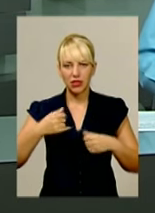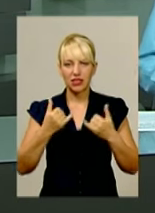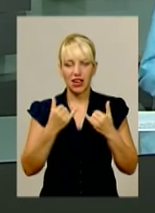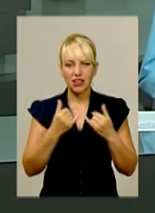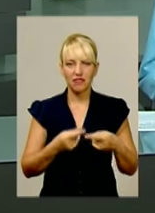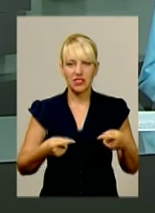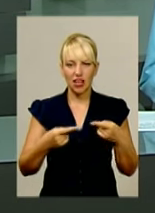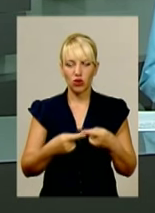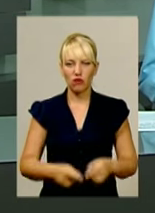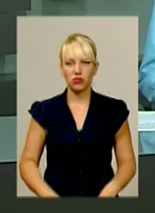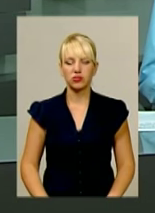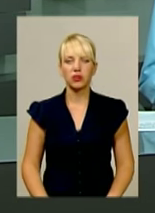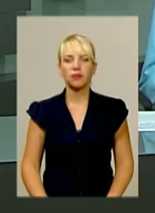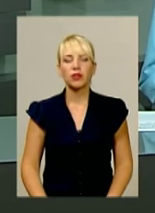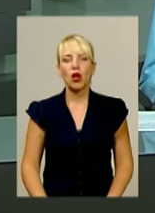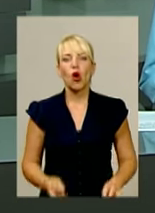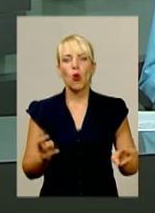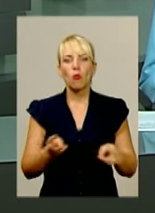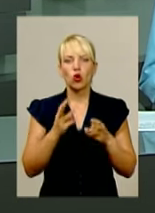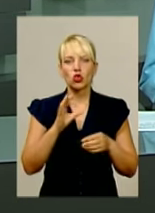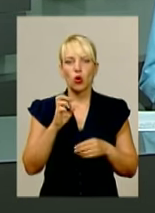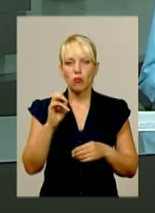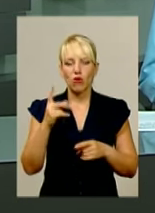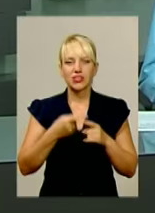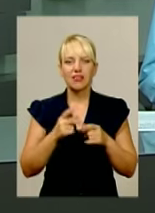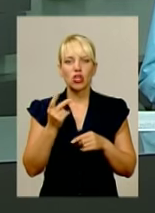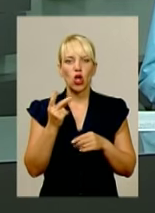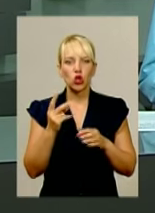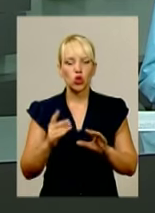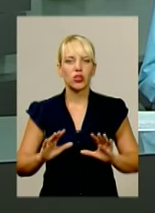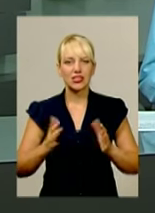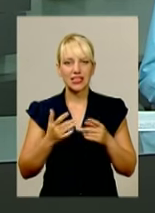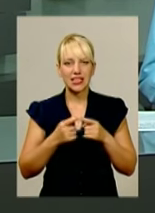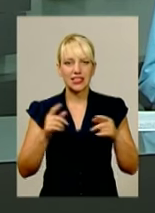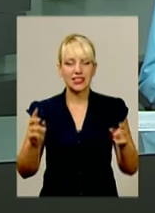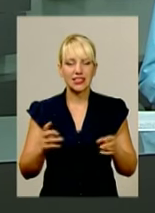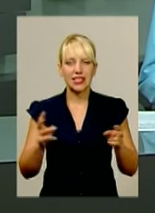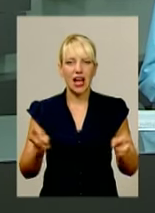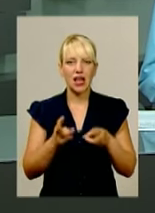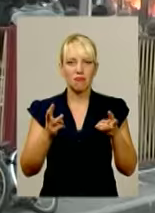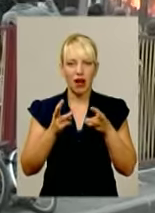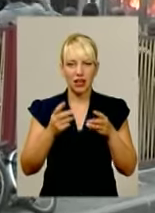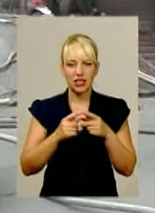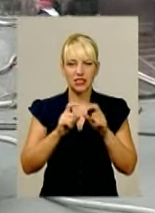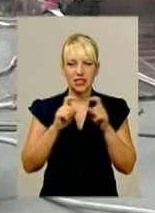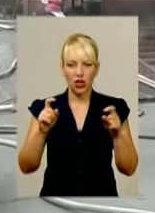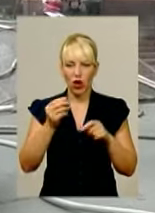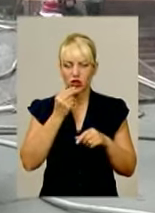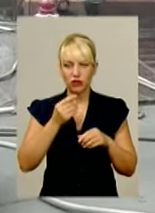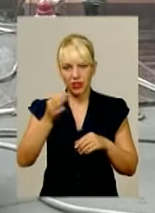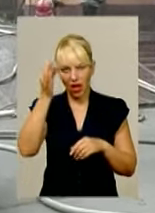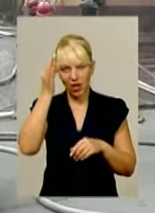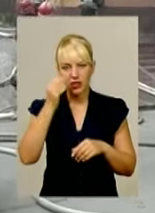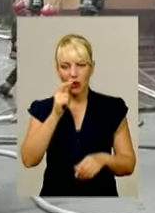Пожежа у Сопков – це вже другий за півроку інцидент займання відомого в місті закладу харчування. Нагадаю, у квітні згоріло